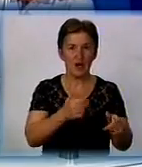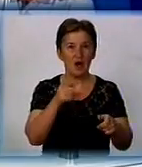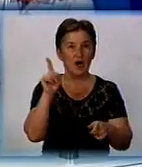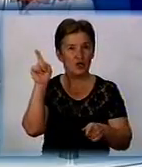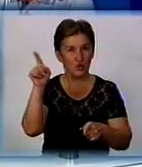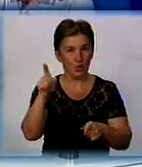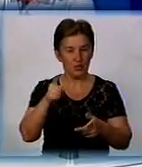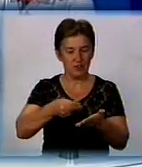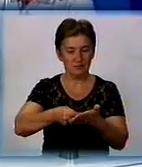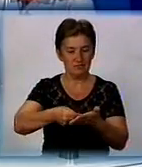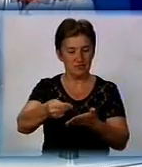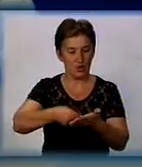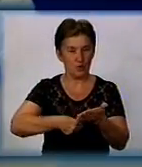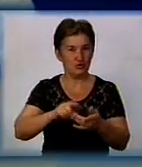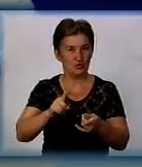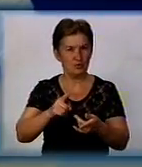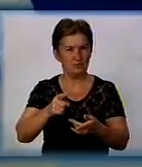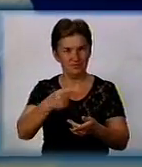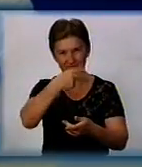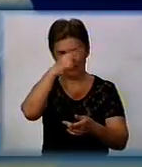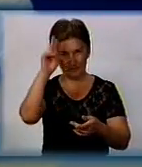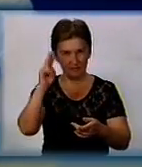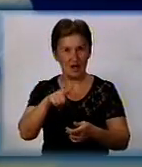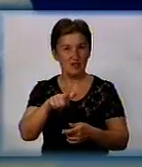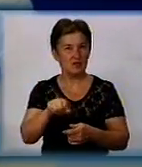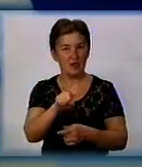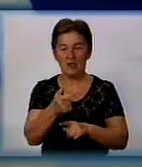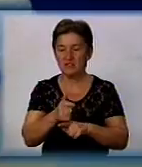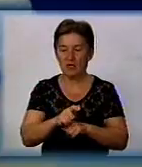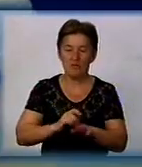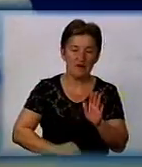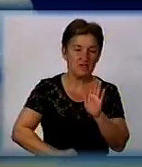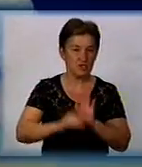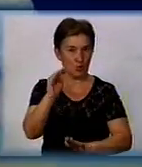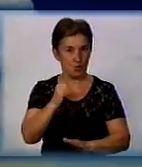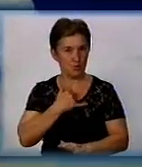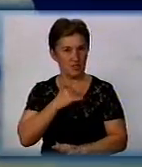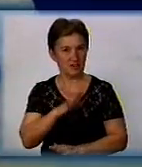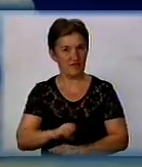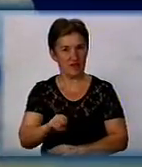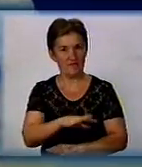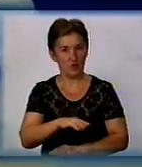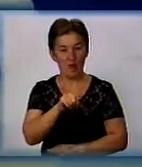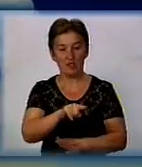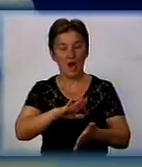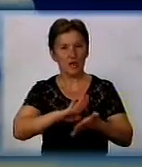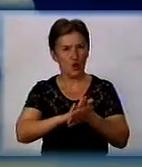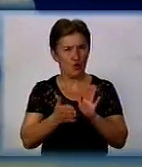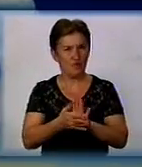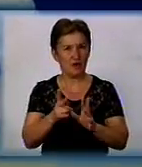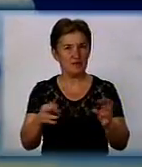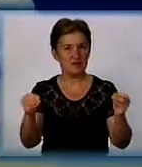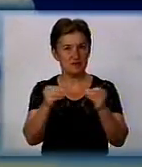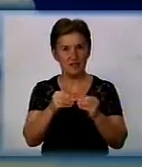який підписало предыдусь правительство, ціна на газ сьогодні найвисокій в Європі. І ви знаєте, що цей договор на 10 років.